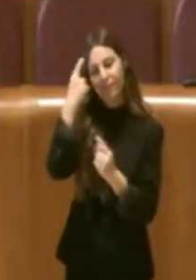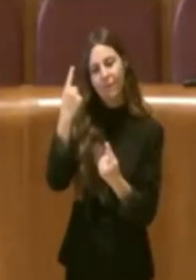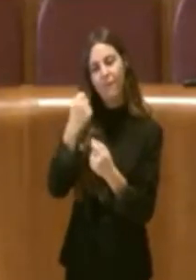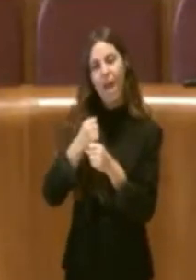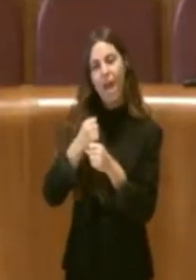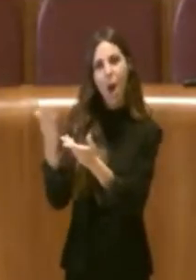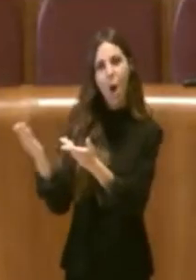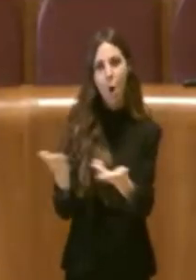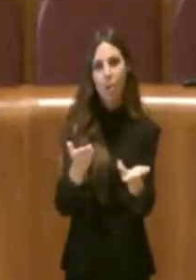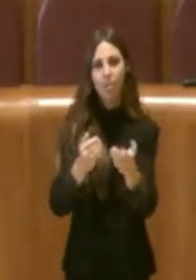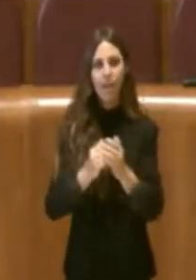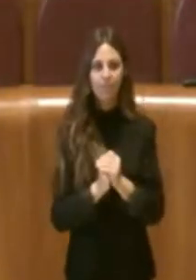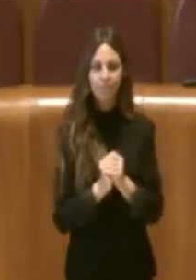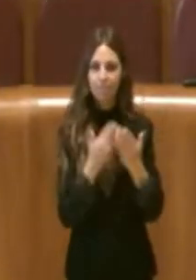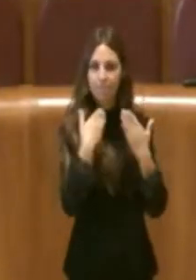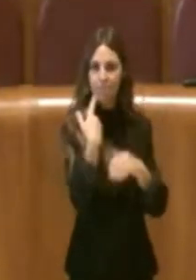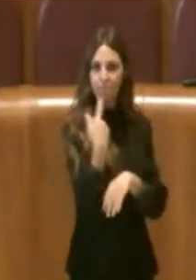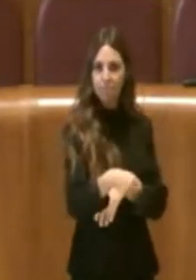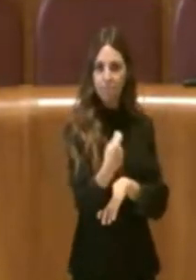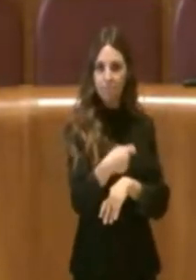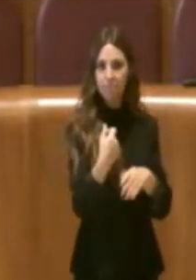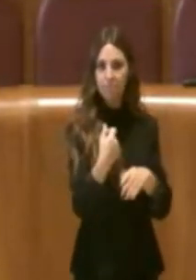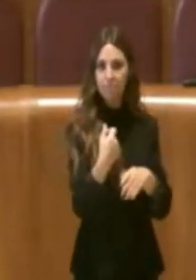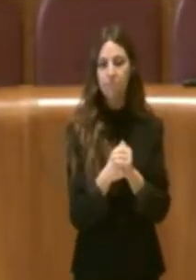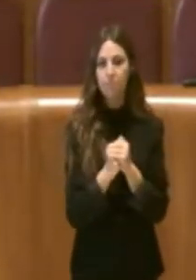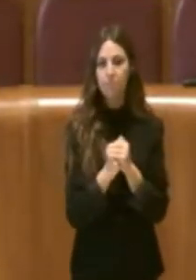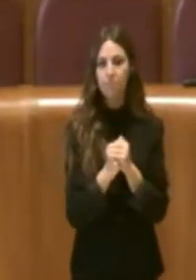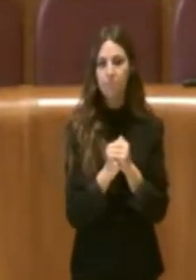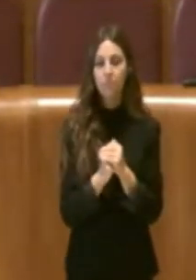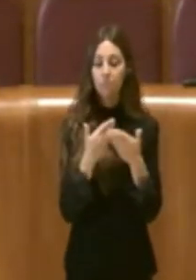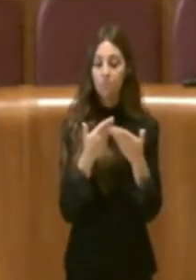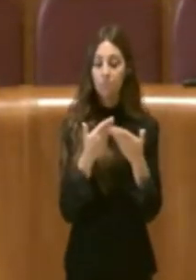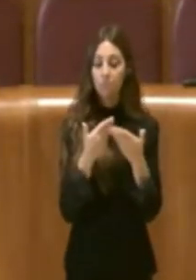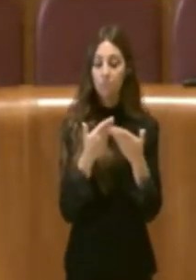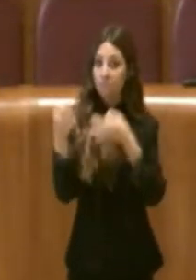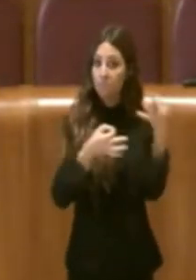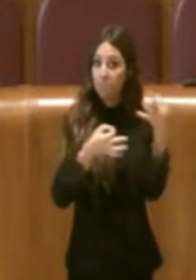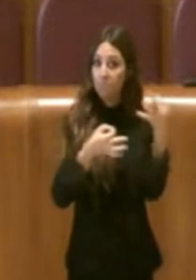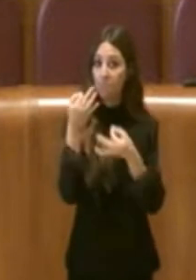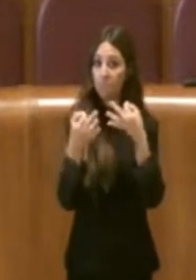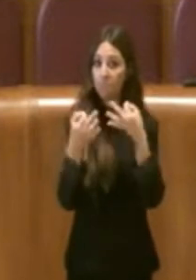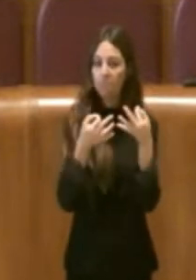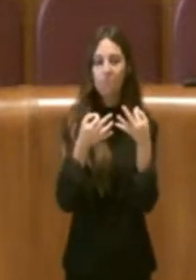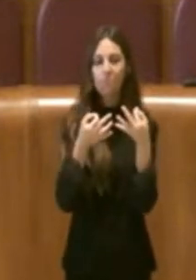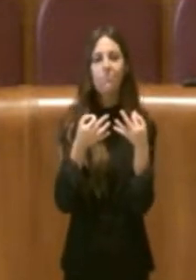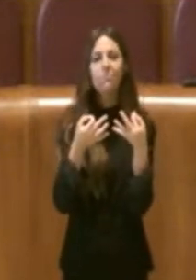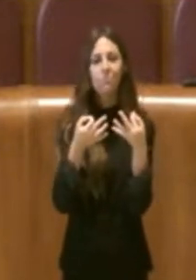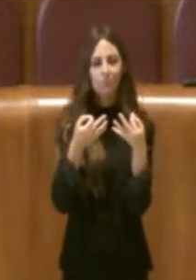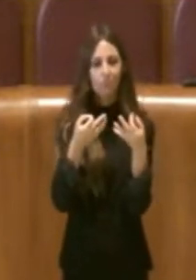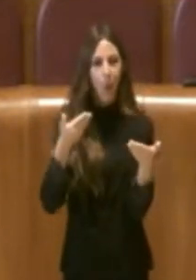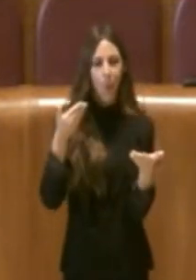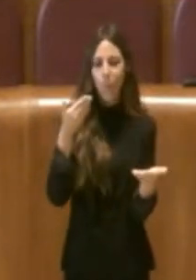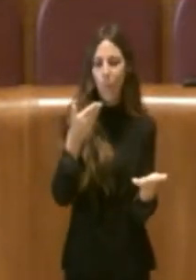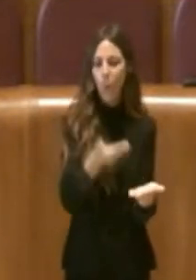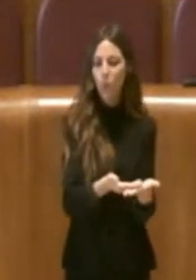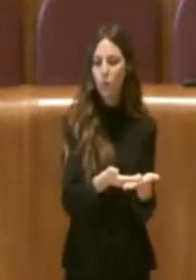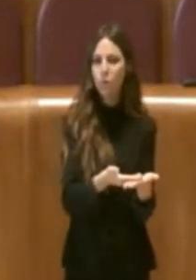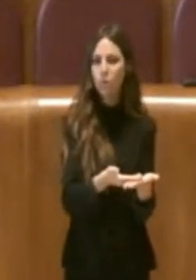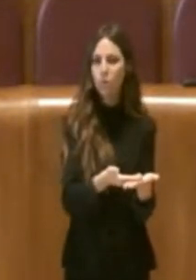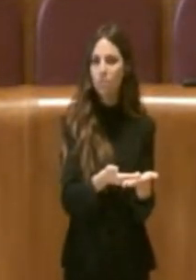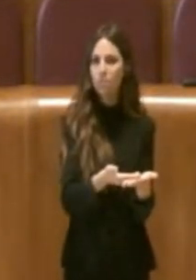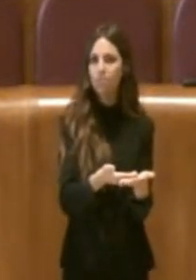Grazie Presidente, oggi illustro una mozione che è stata